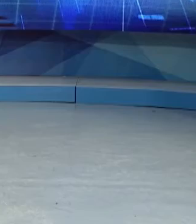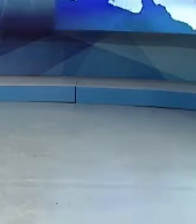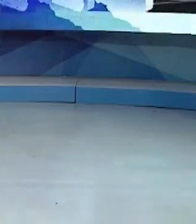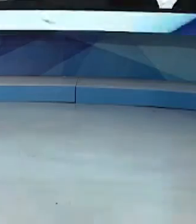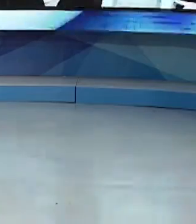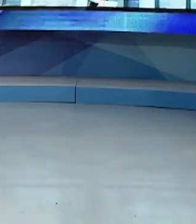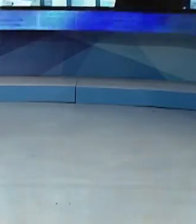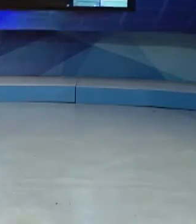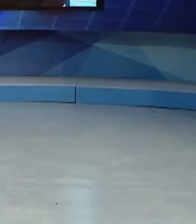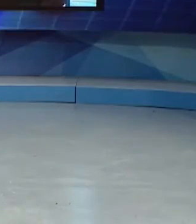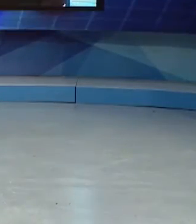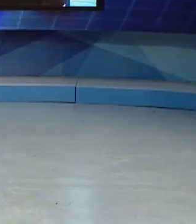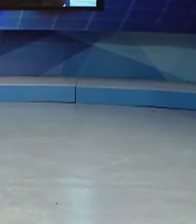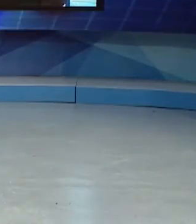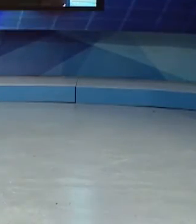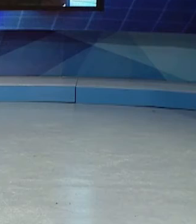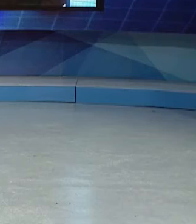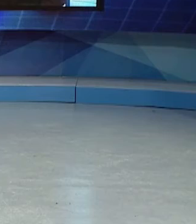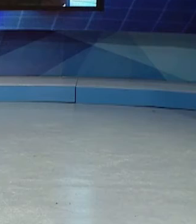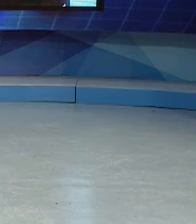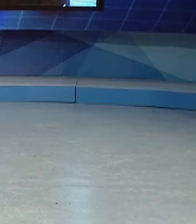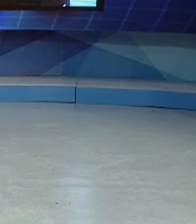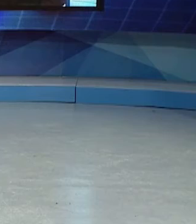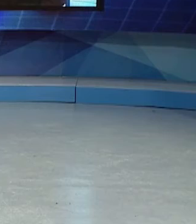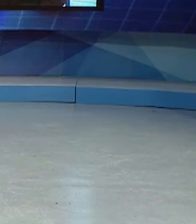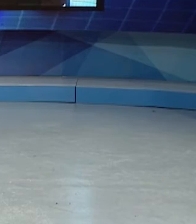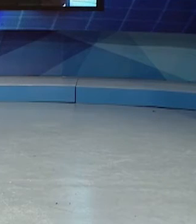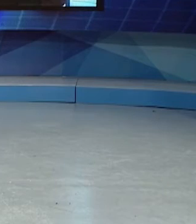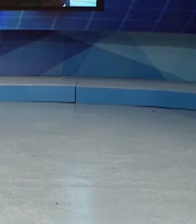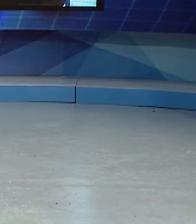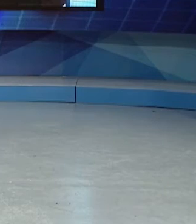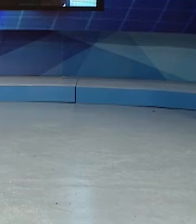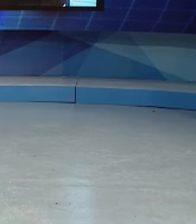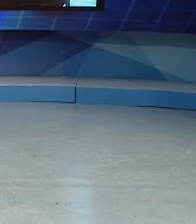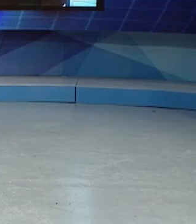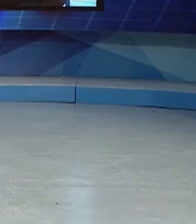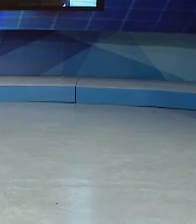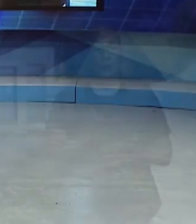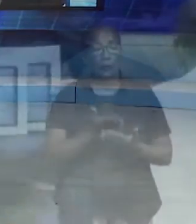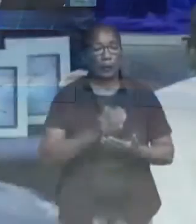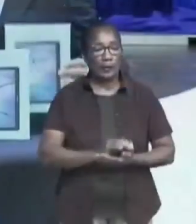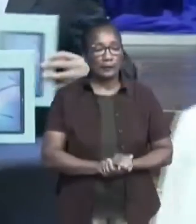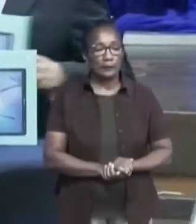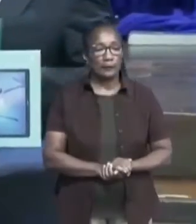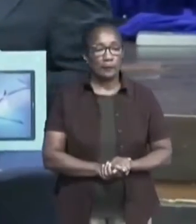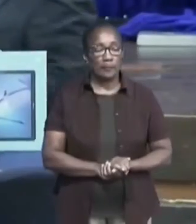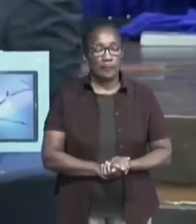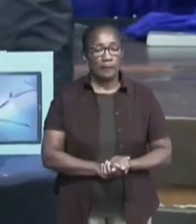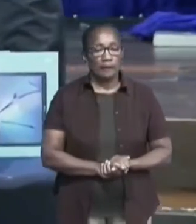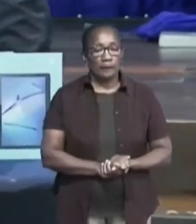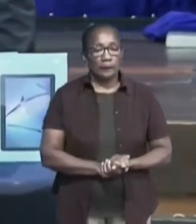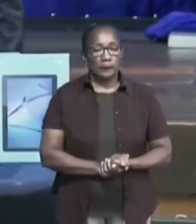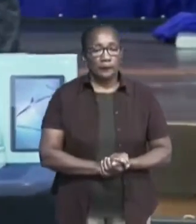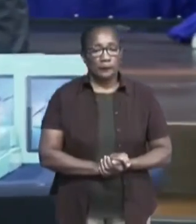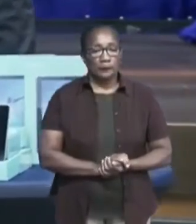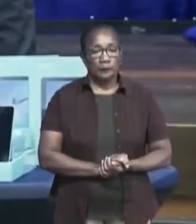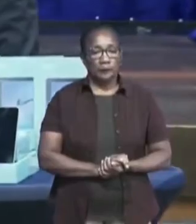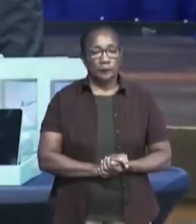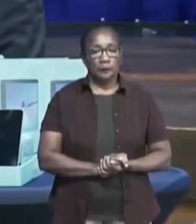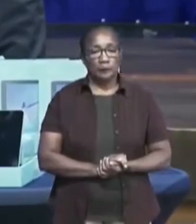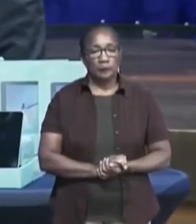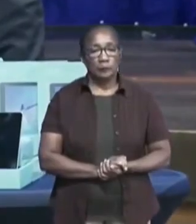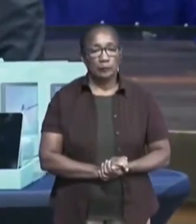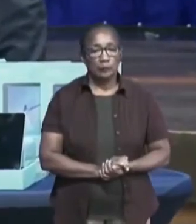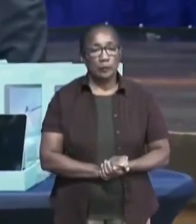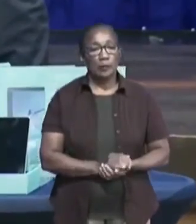De Chinese telecomgigant Huawei heeft duizend tablets en honderd routers aan Suriname gedoneerd, ten